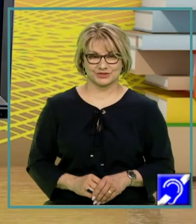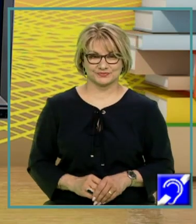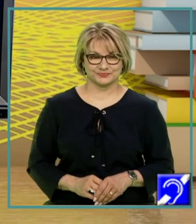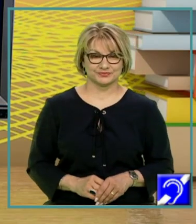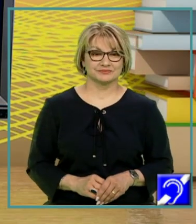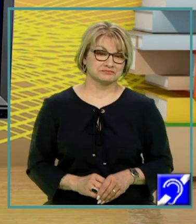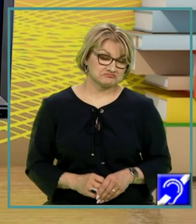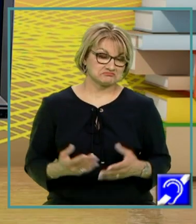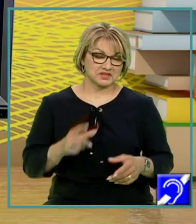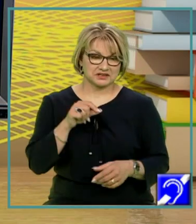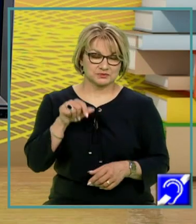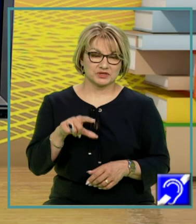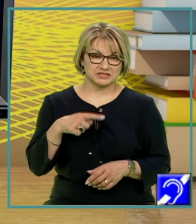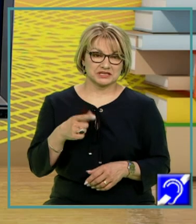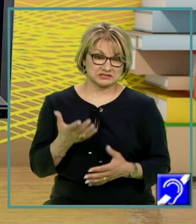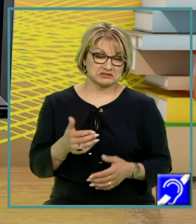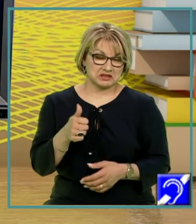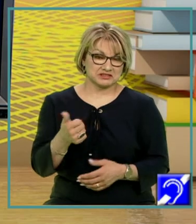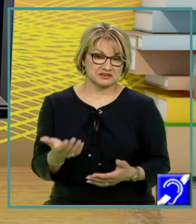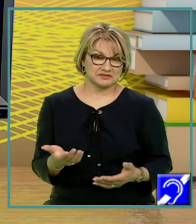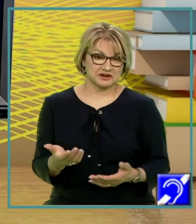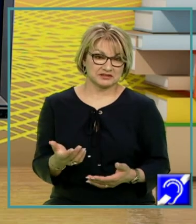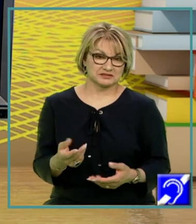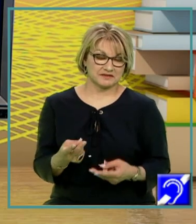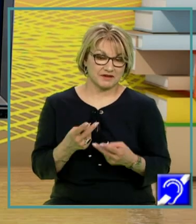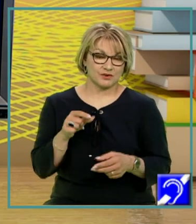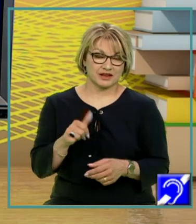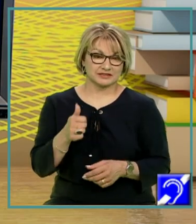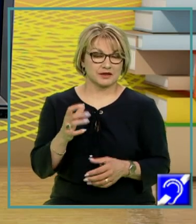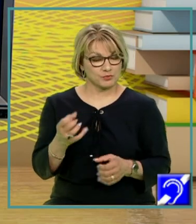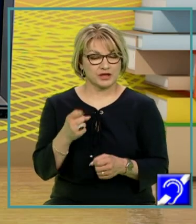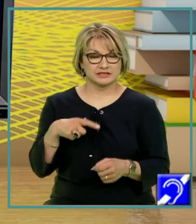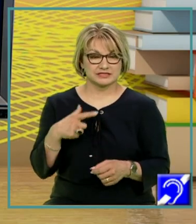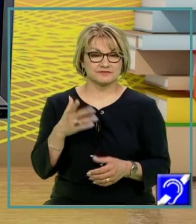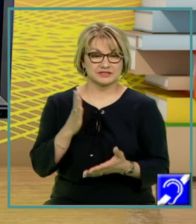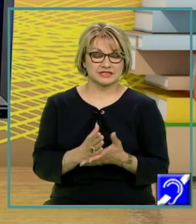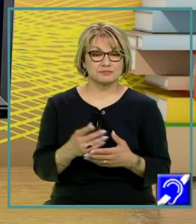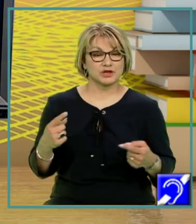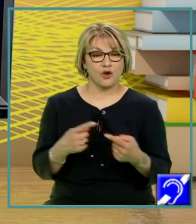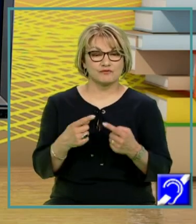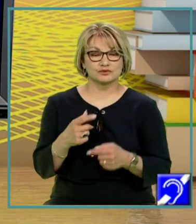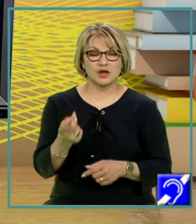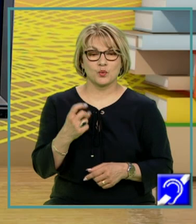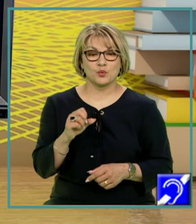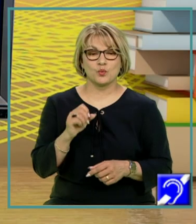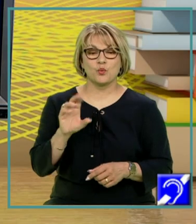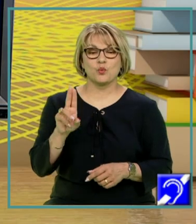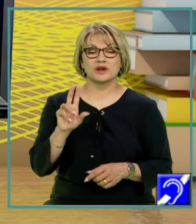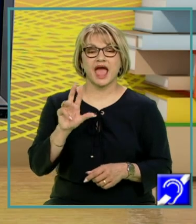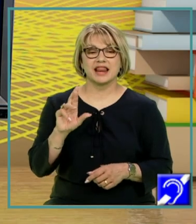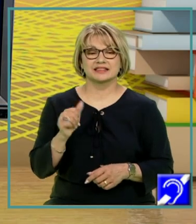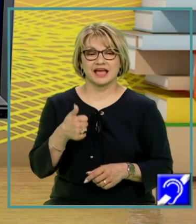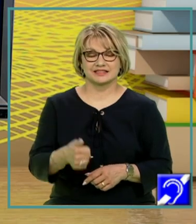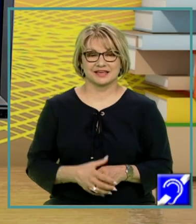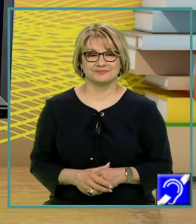de propoziție este desigur adevărată. Valoarea ei de adevăr poate fi stabilită prin confruntarea cu realitatea. Dar important este aici să înțelegeți care